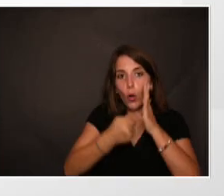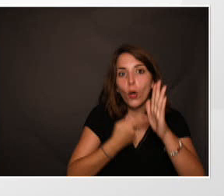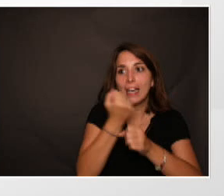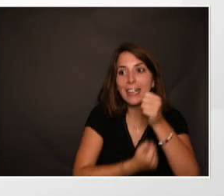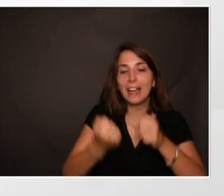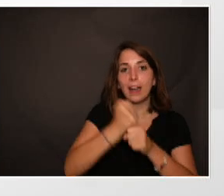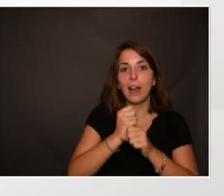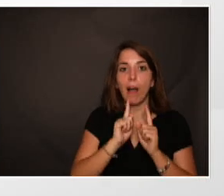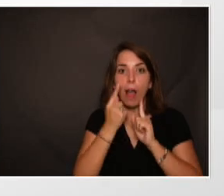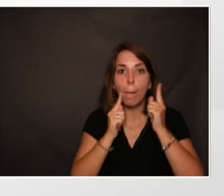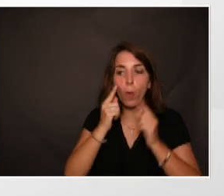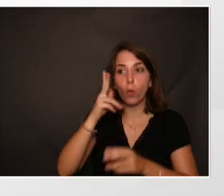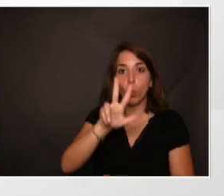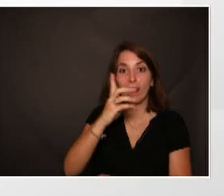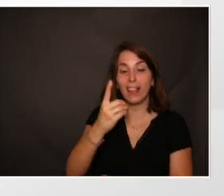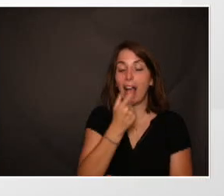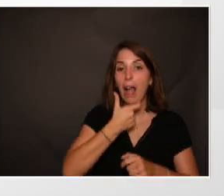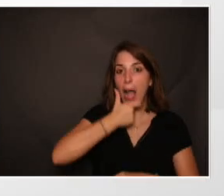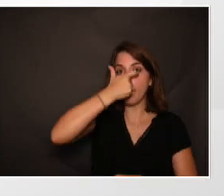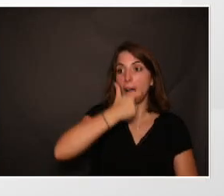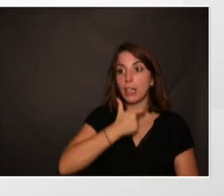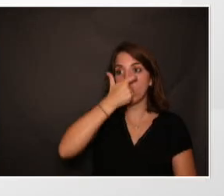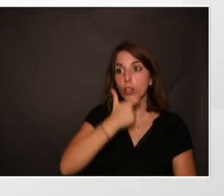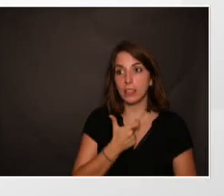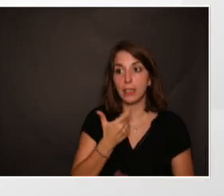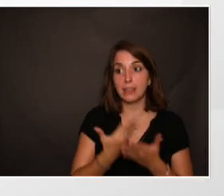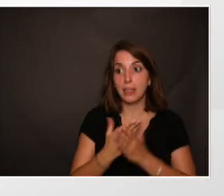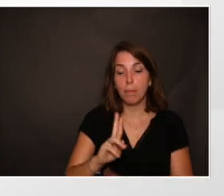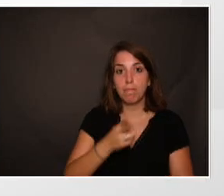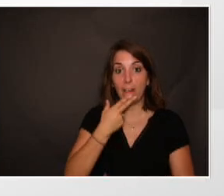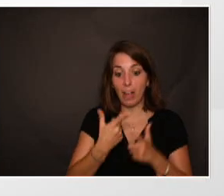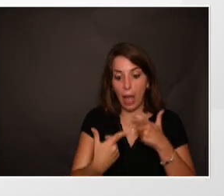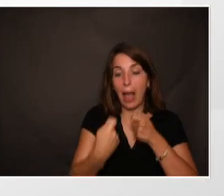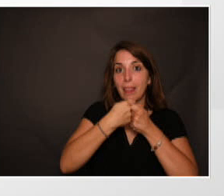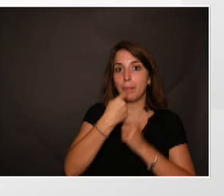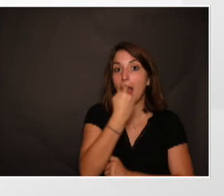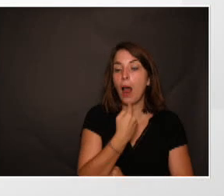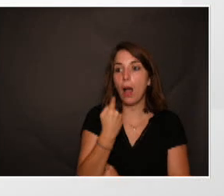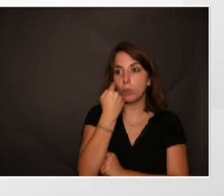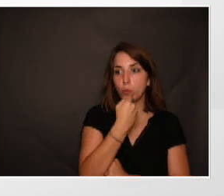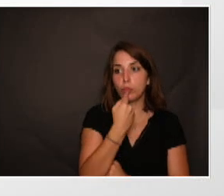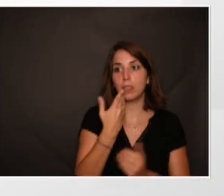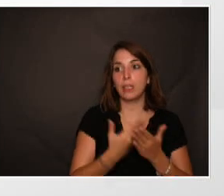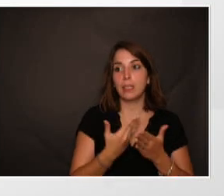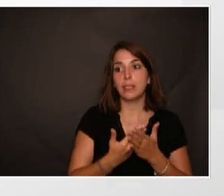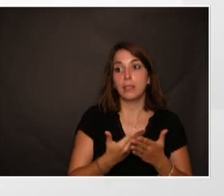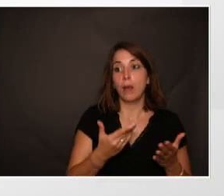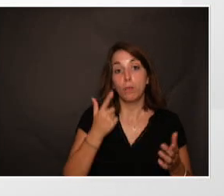3D des appareils dentaires qui ne sont pas parfaitement adaptés à la bouche des patients